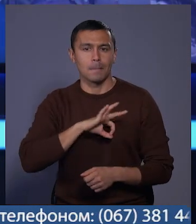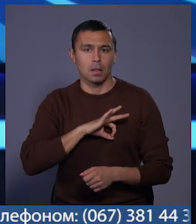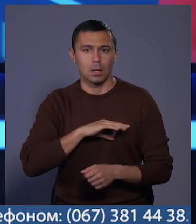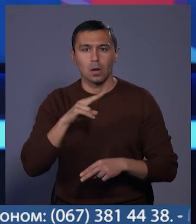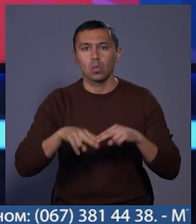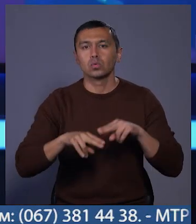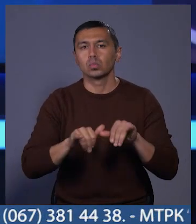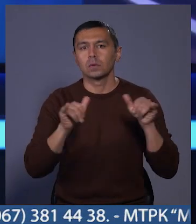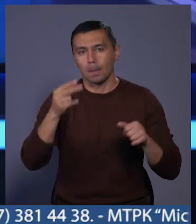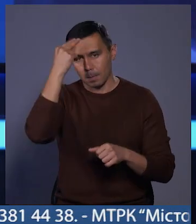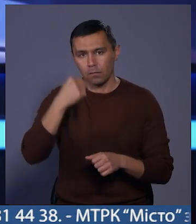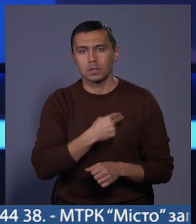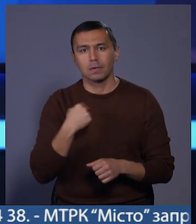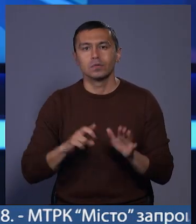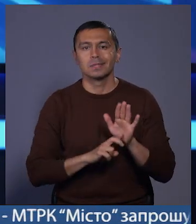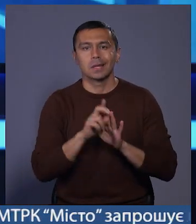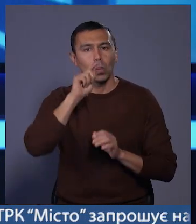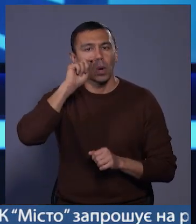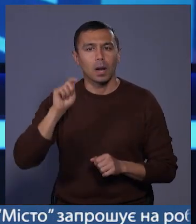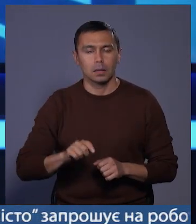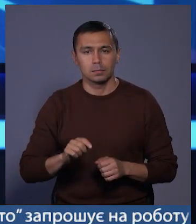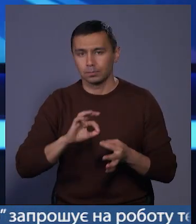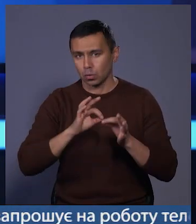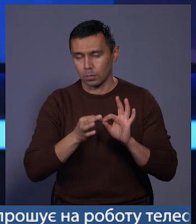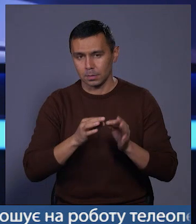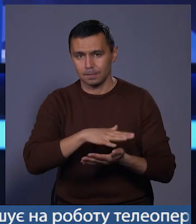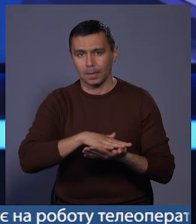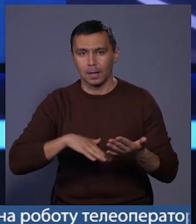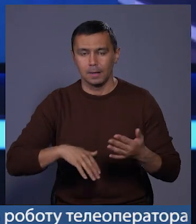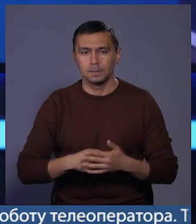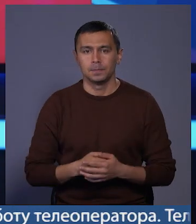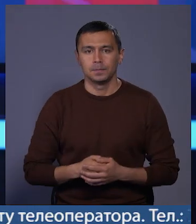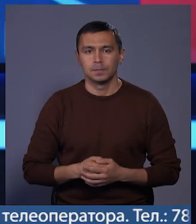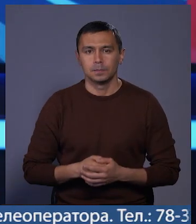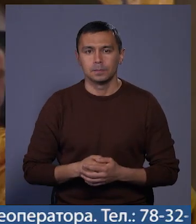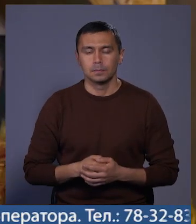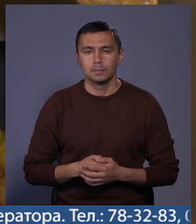розбудовникам Православної церкви України. Подробиці у наступному сюжеті.